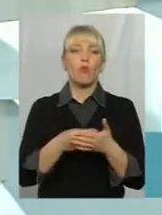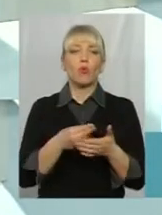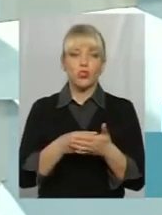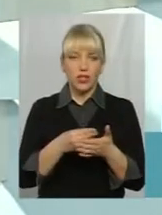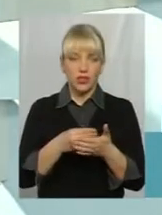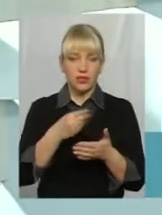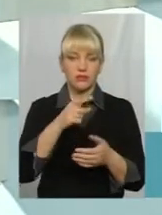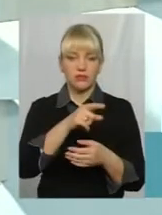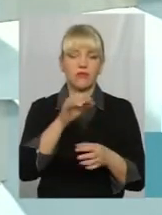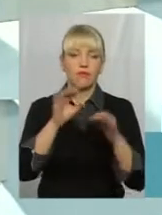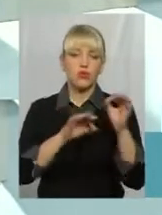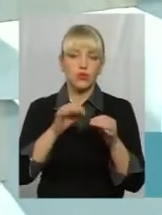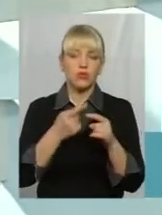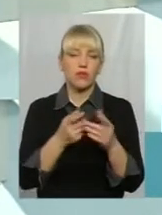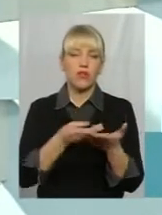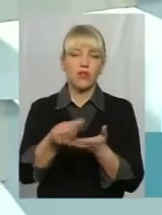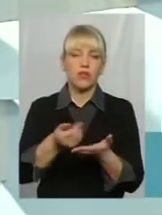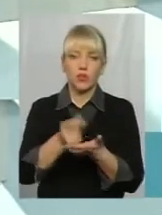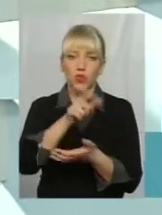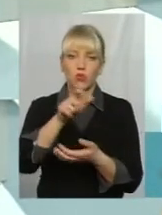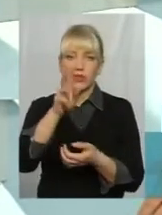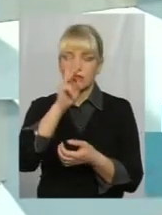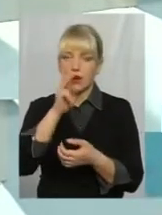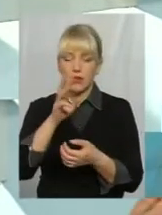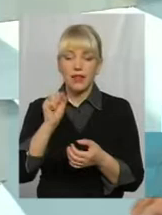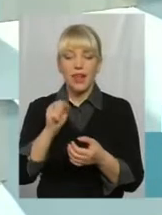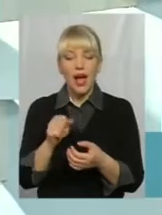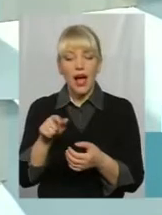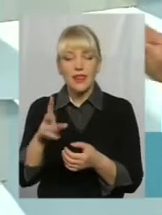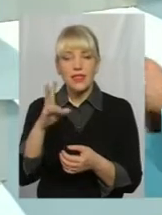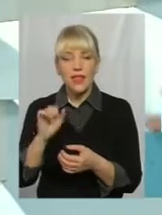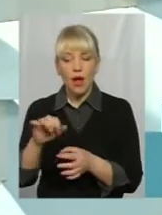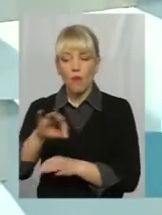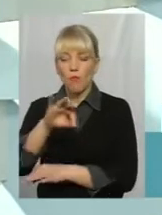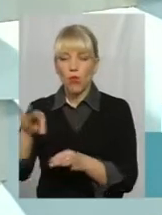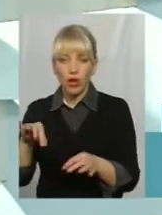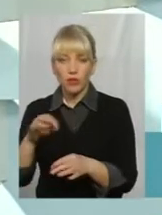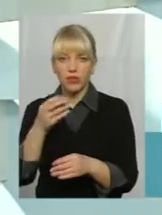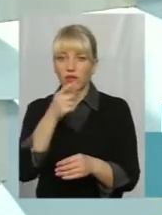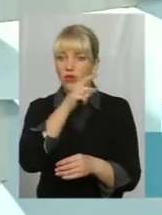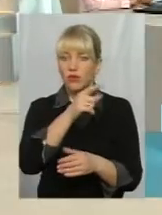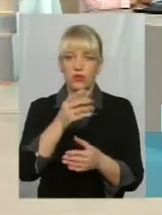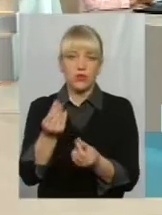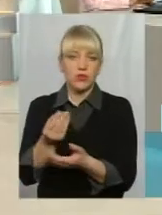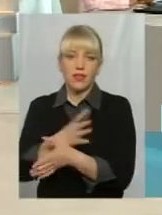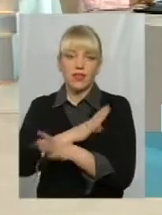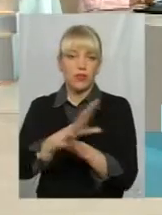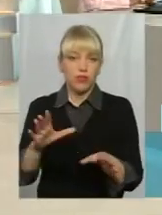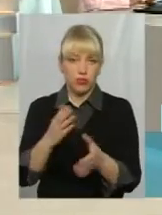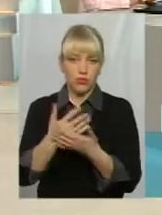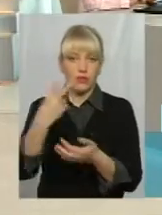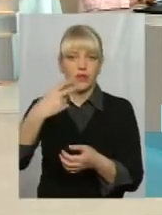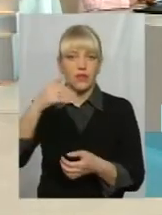ще харчування дитячого садка. Тому бюджет проєкту землеустрою, ну, даже тоді коштував, там, 20-30 тисяч гривень.